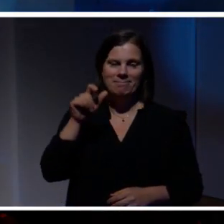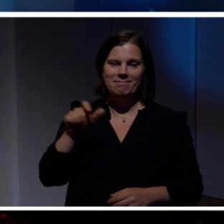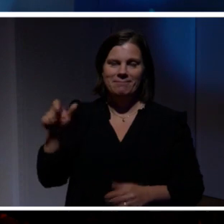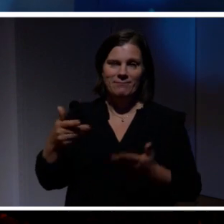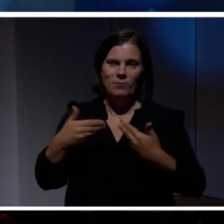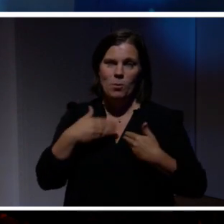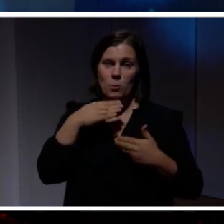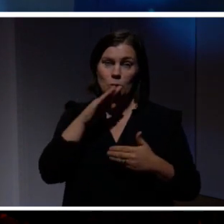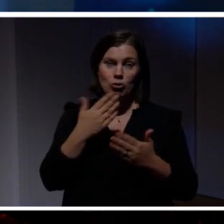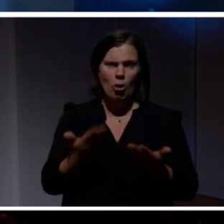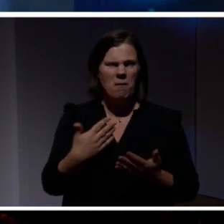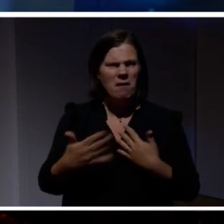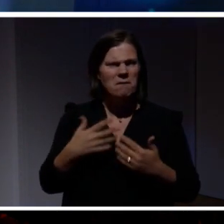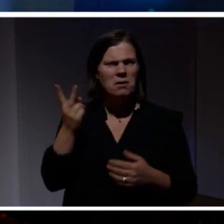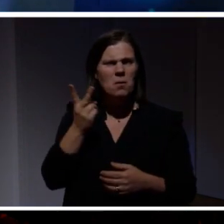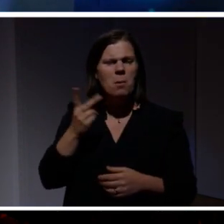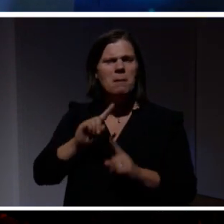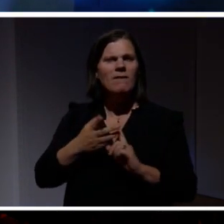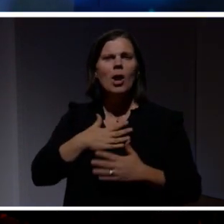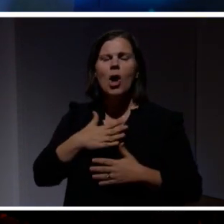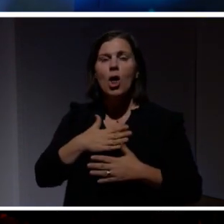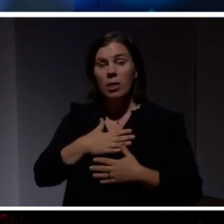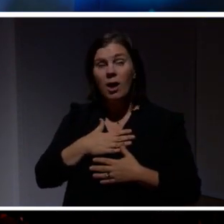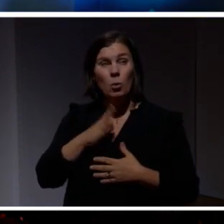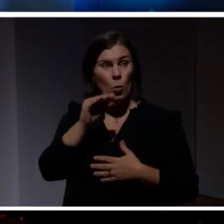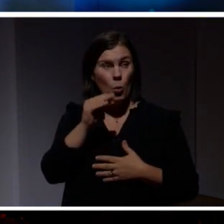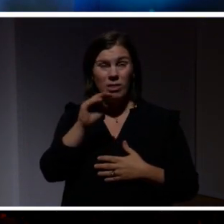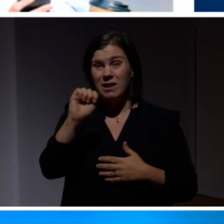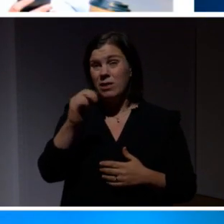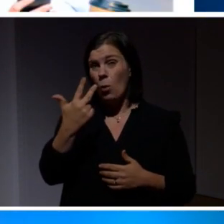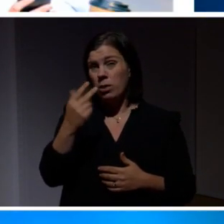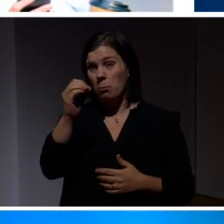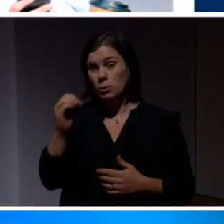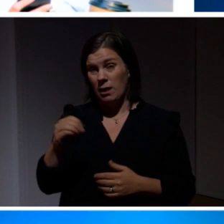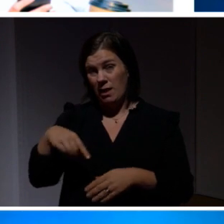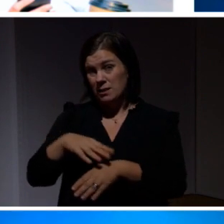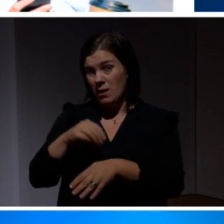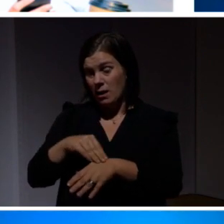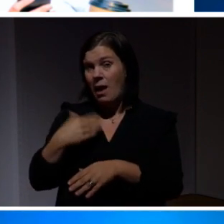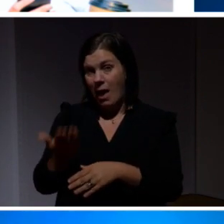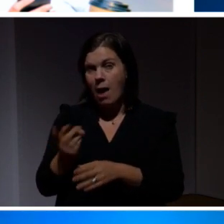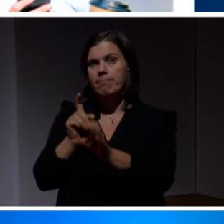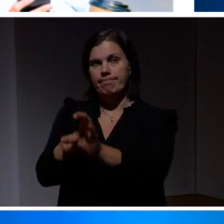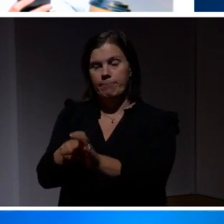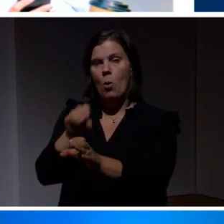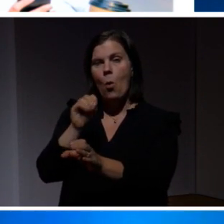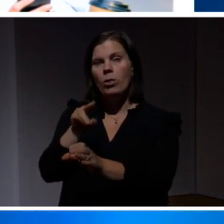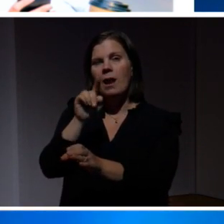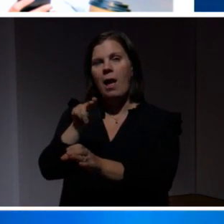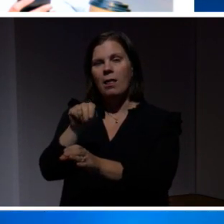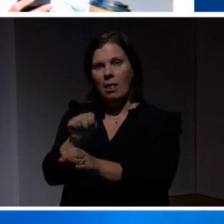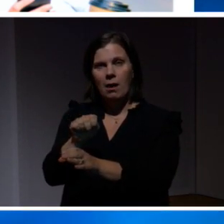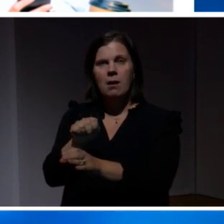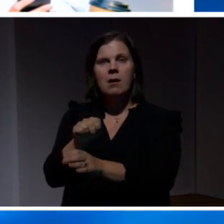Varför blir de så glada? Ja, men så här ser det ut i Sverige idag. 98 procent är online. I princip alla